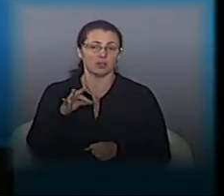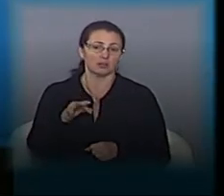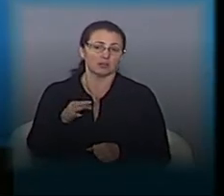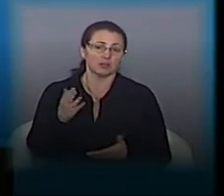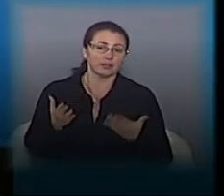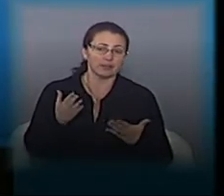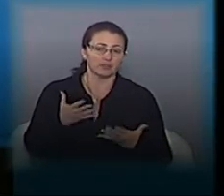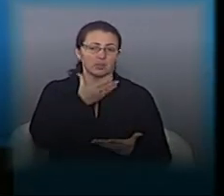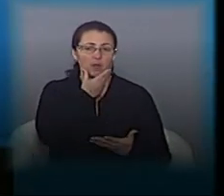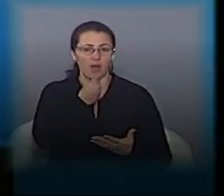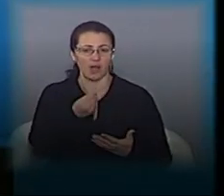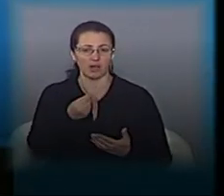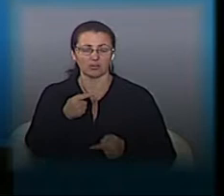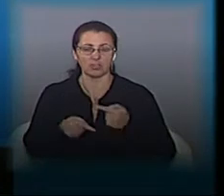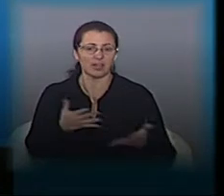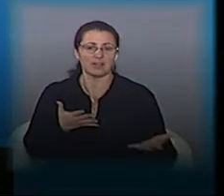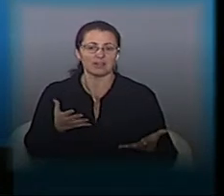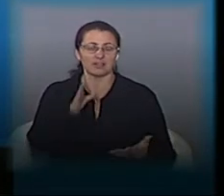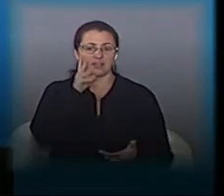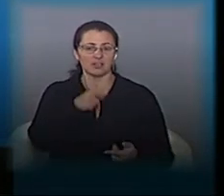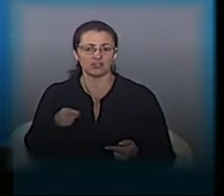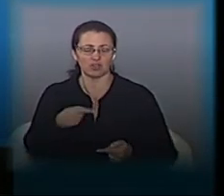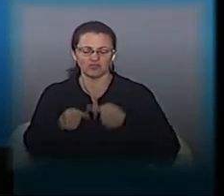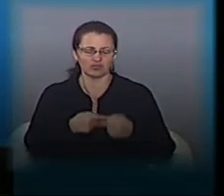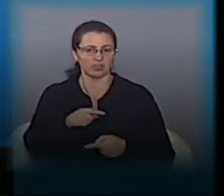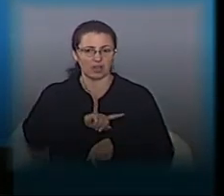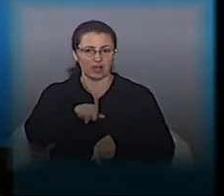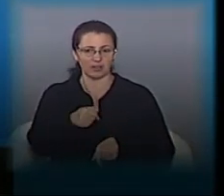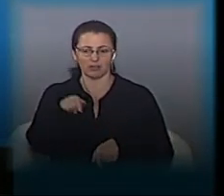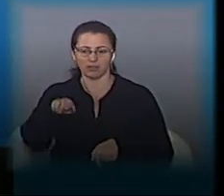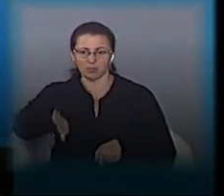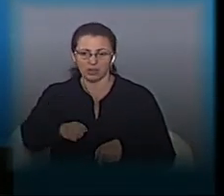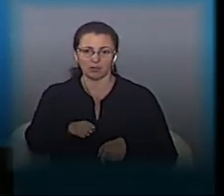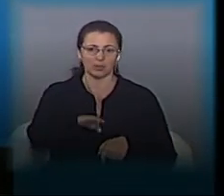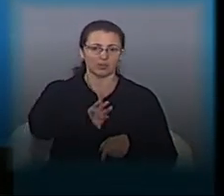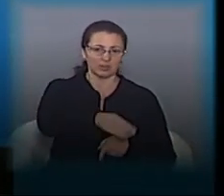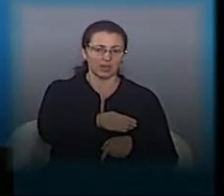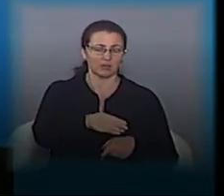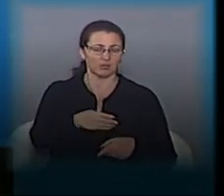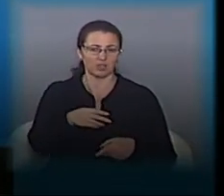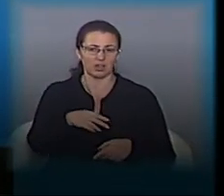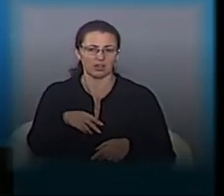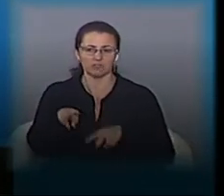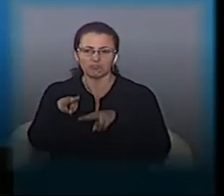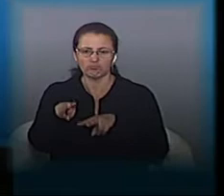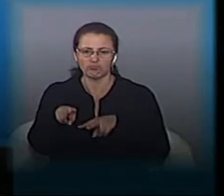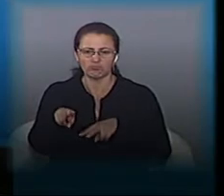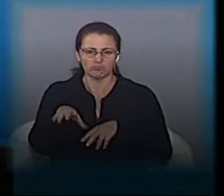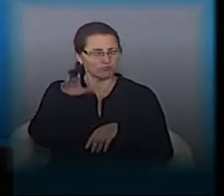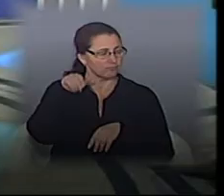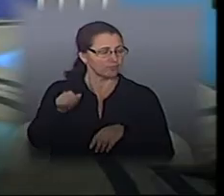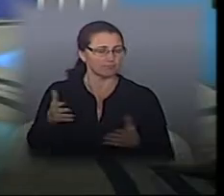Нібито гарно. Через якийсь час дивишся, через рік вже там яма, там яма, і ніхто вже за тим не слідкує. Чи стежать із цим?